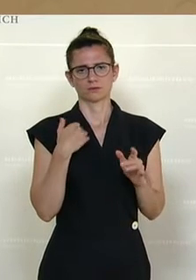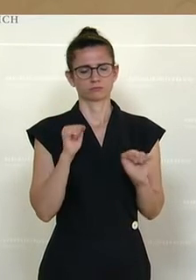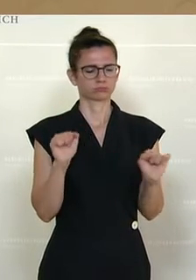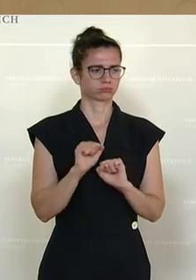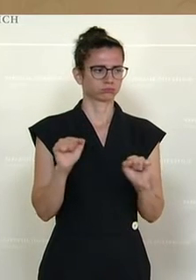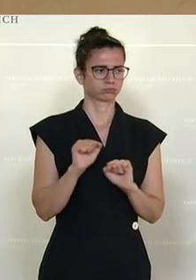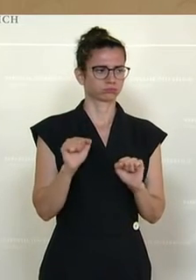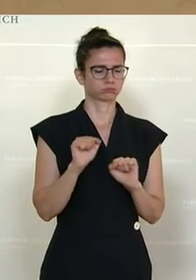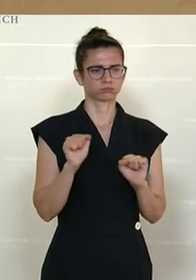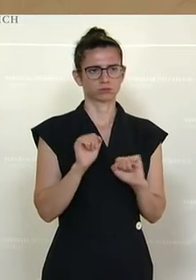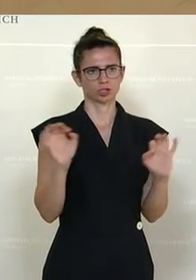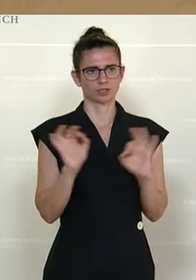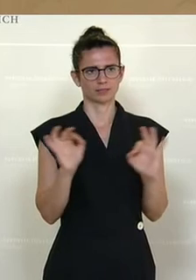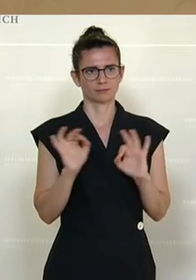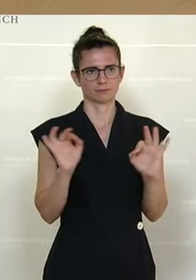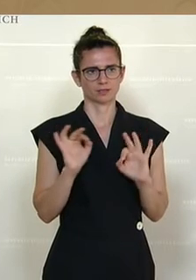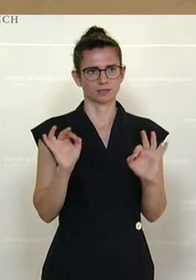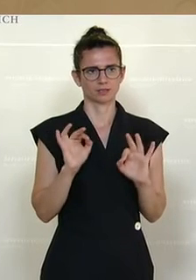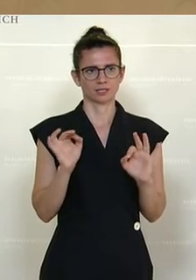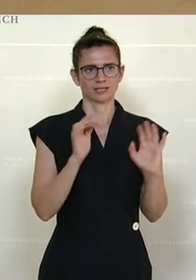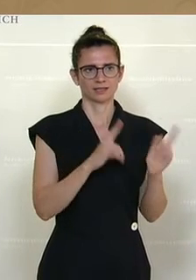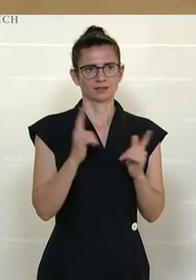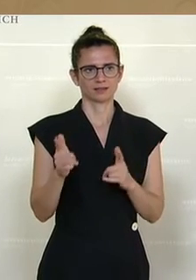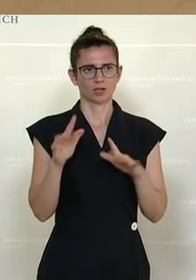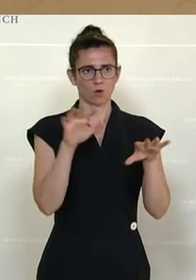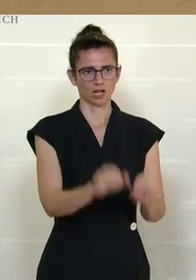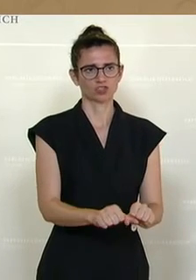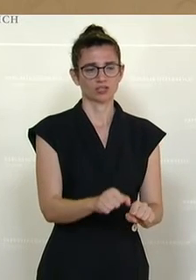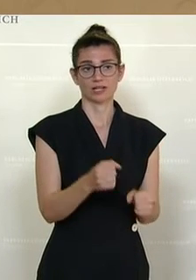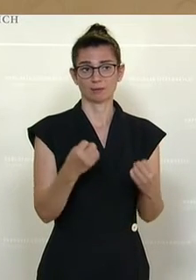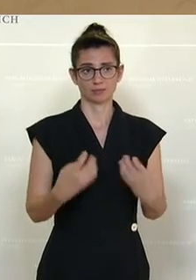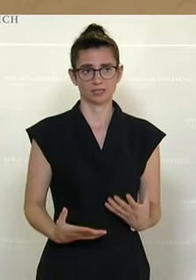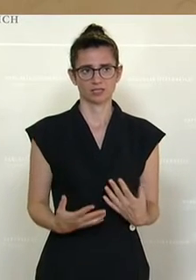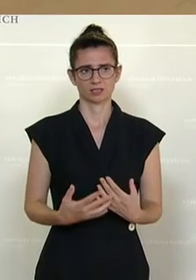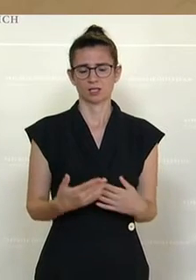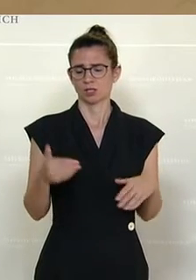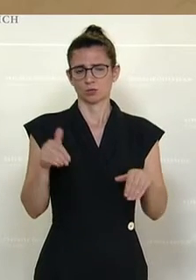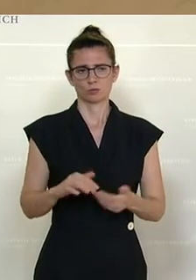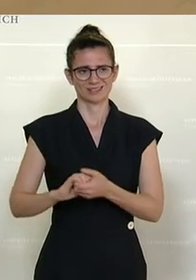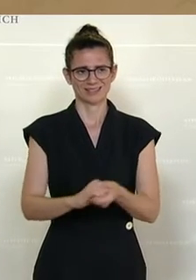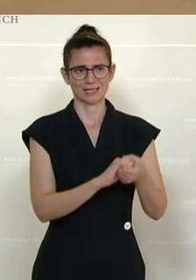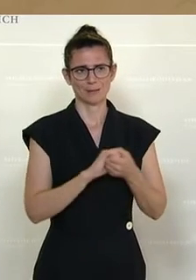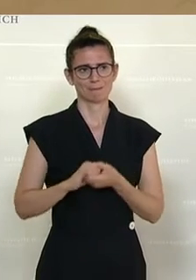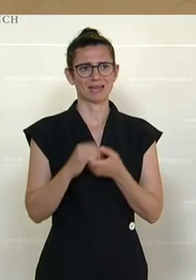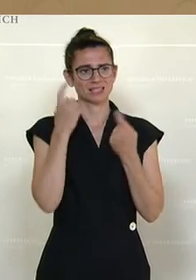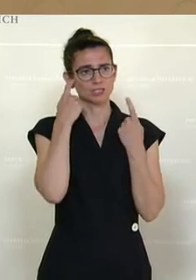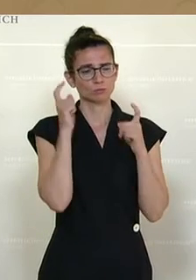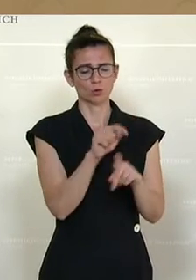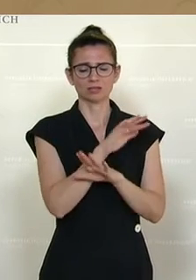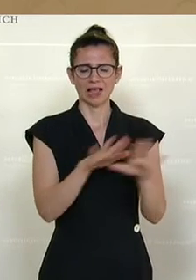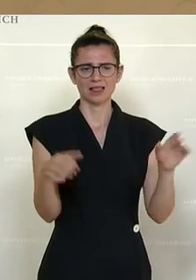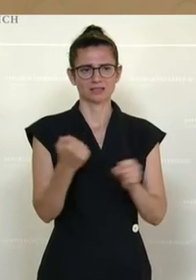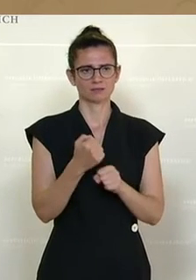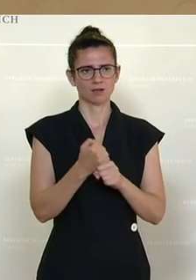schlimme Terroranschläge, die vorkommen. Und ich glaube, wir müssen alle gemeinsam dafür sorgen und alles tun,